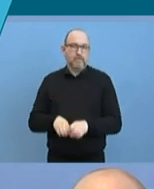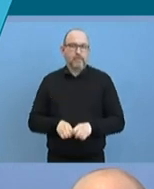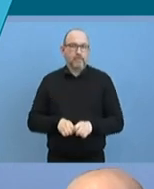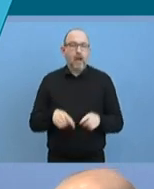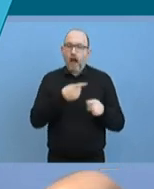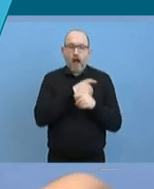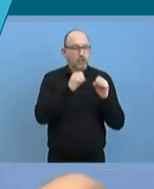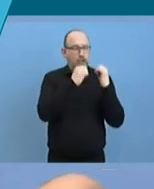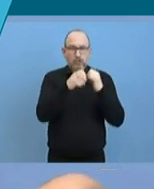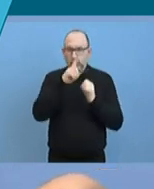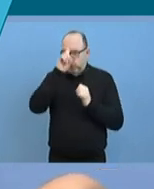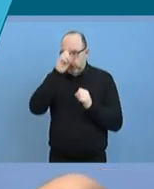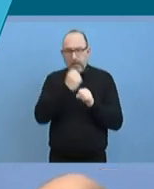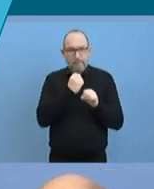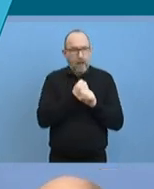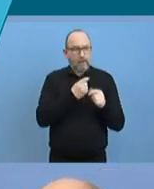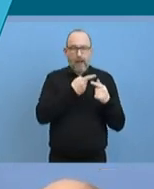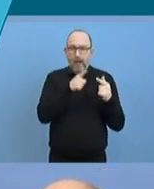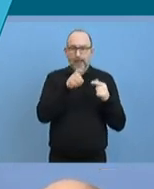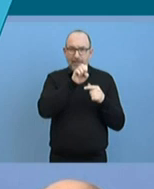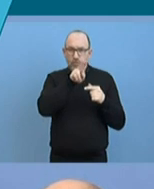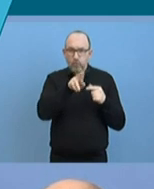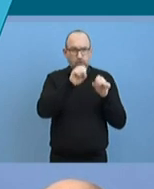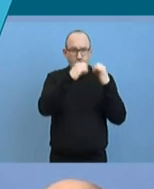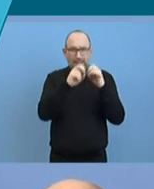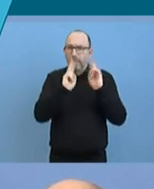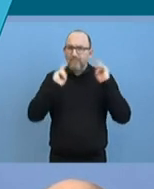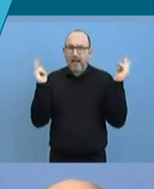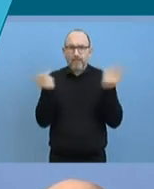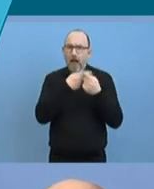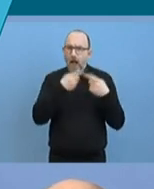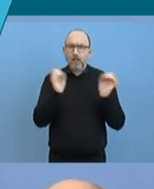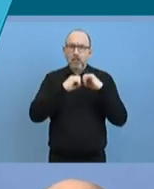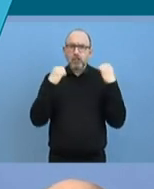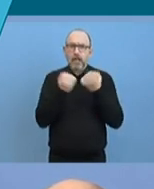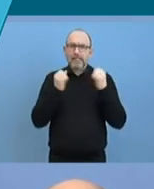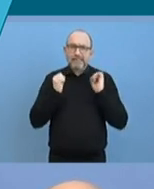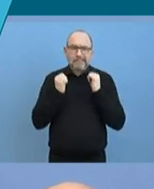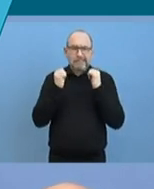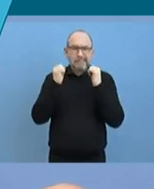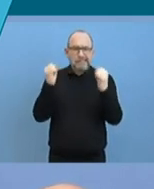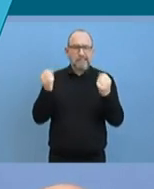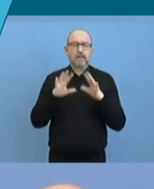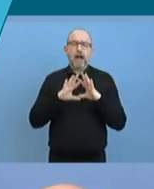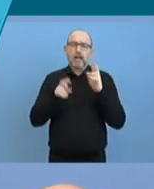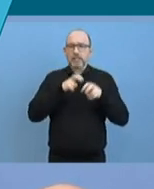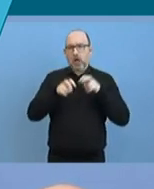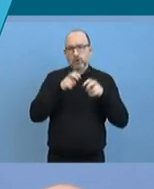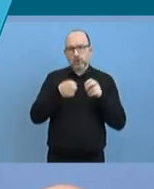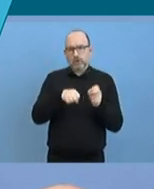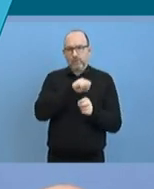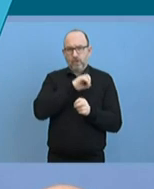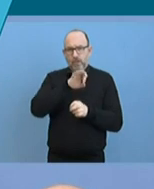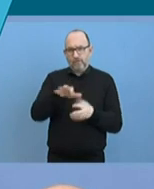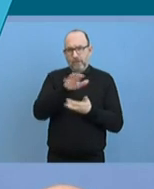Das machen die Staaten in der EU. Das machen die Staaten weltweit. Und wie gesagt, wir sind in den Gesprächen, welche weiteren Maßnahmen